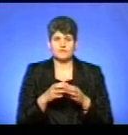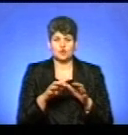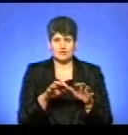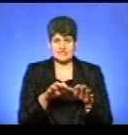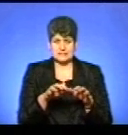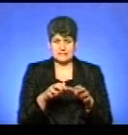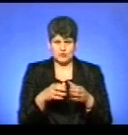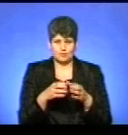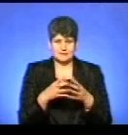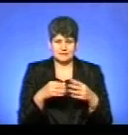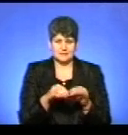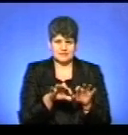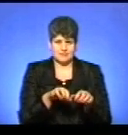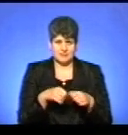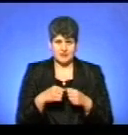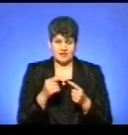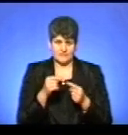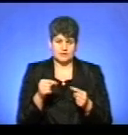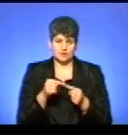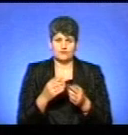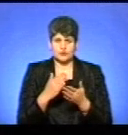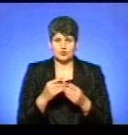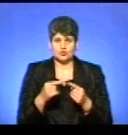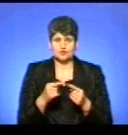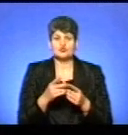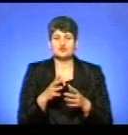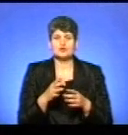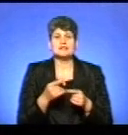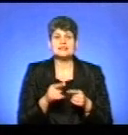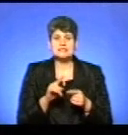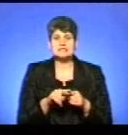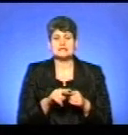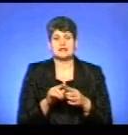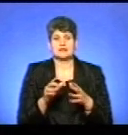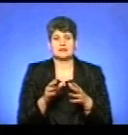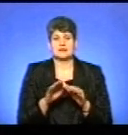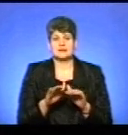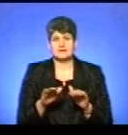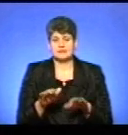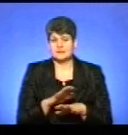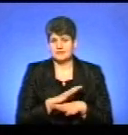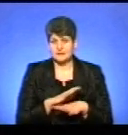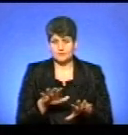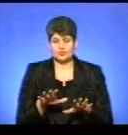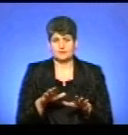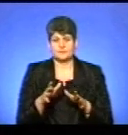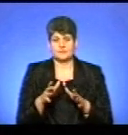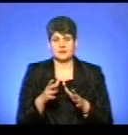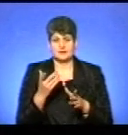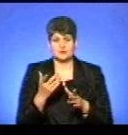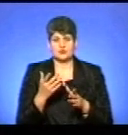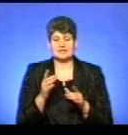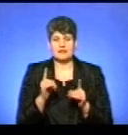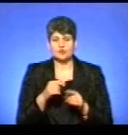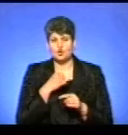і вже є встановлено конкретно, що даний виводок вже не буде функціонувати, якщо навіть, принаймні, не здобудуться дорослі